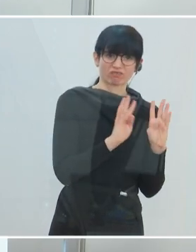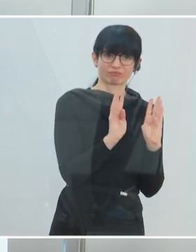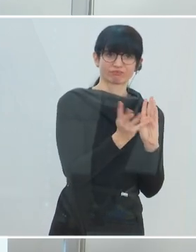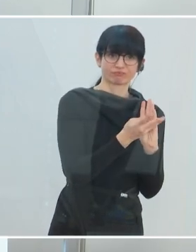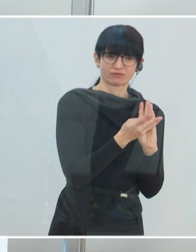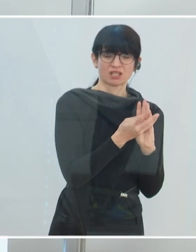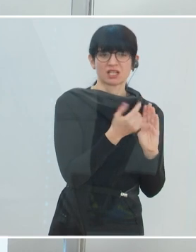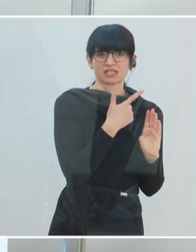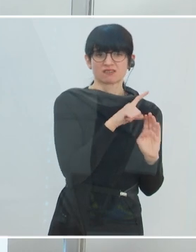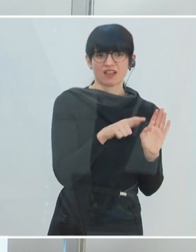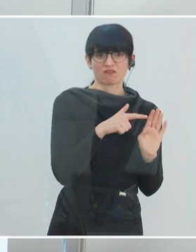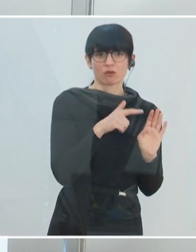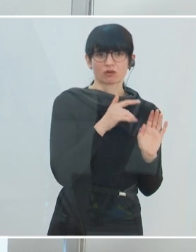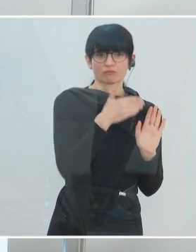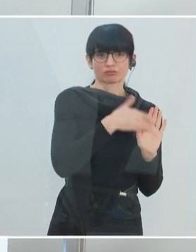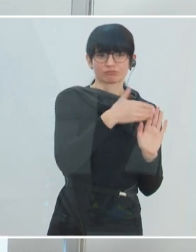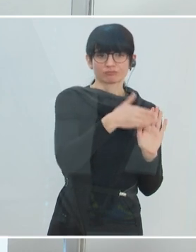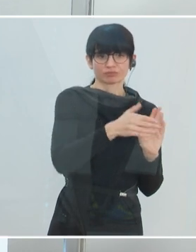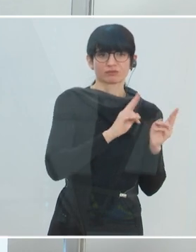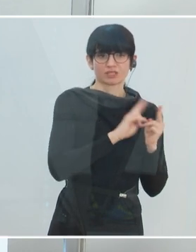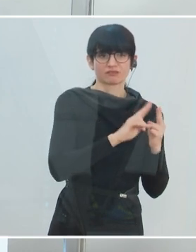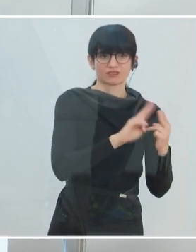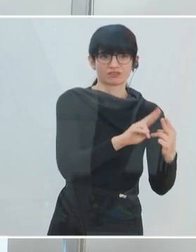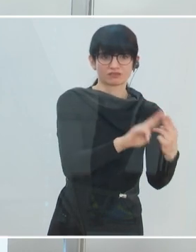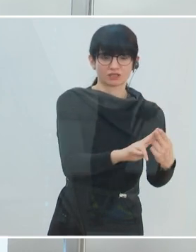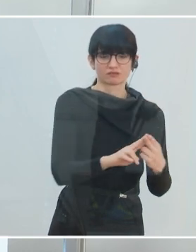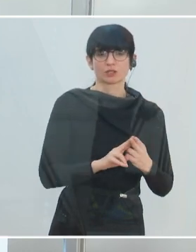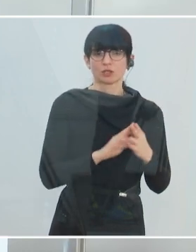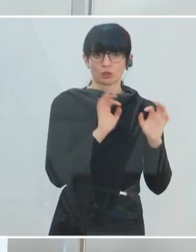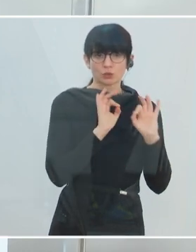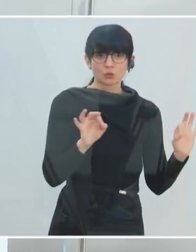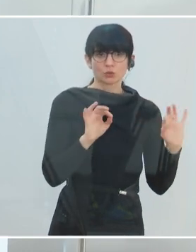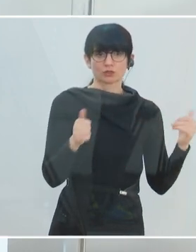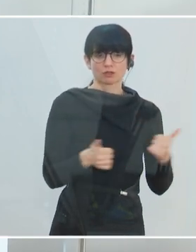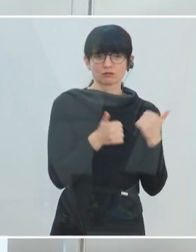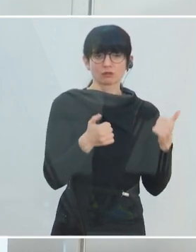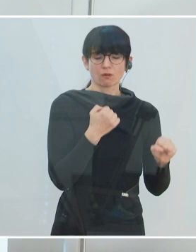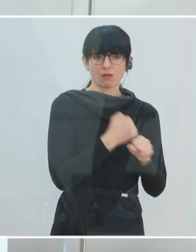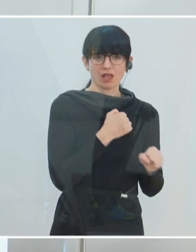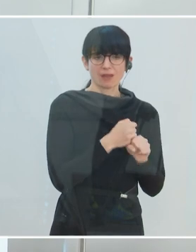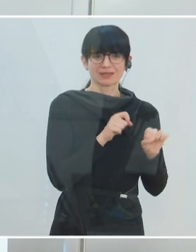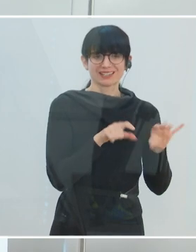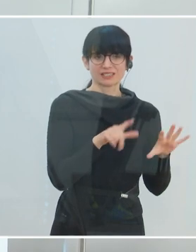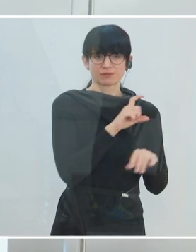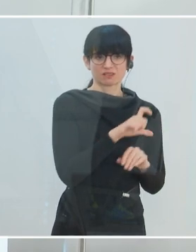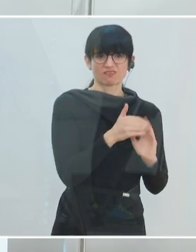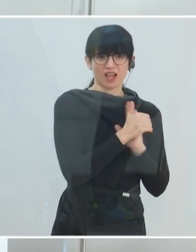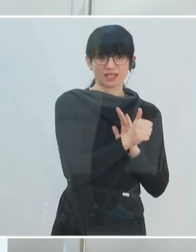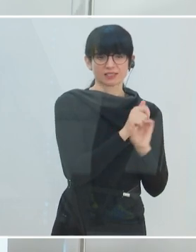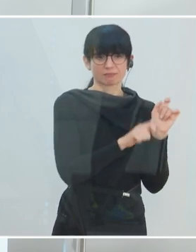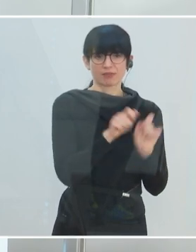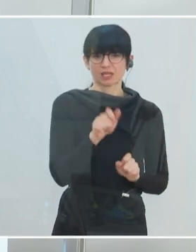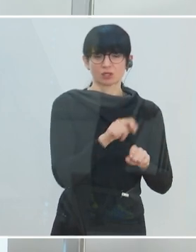sich alle zwei Wochen trifft, der eine sehr, sehr gute, tolle Arbeit gemacht hat, 17 Fachexpertinnen aus den